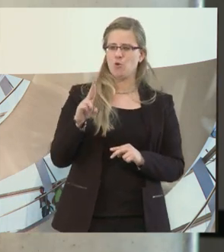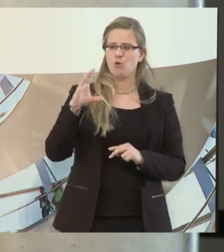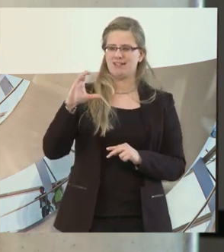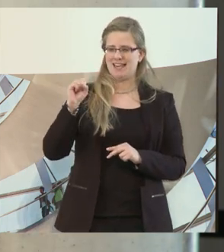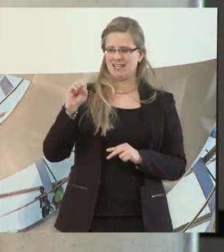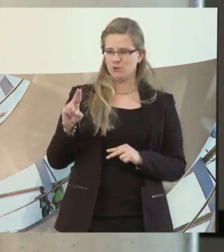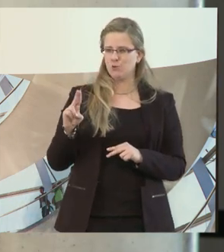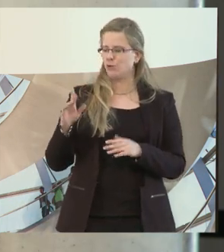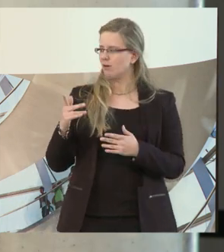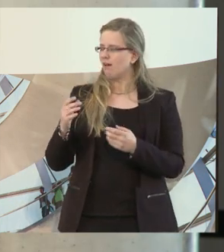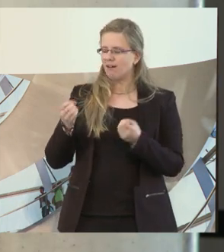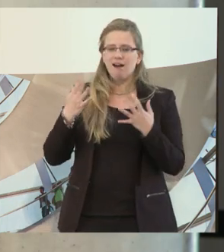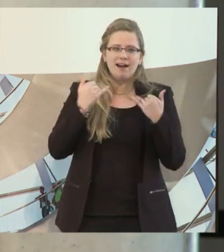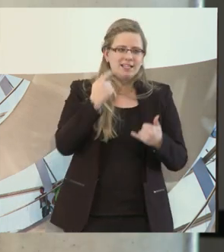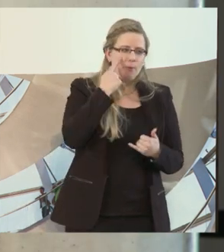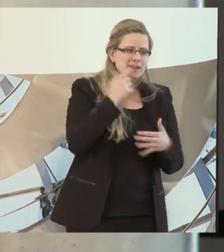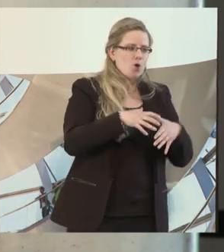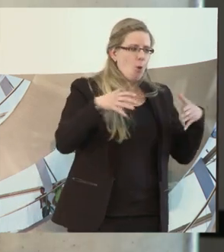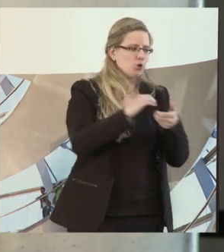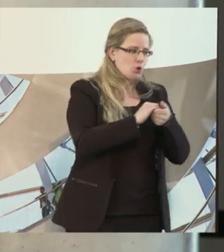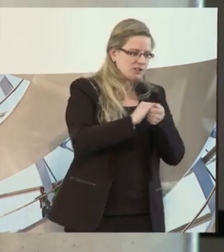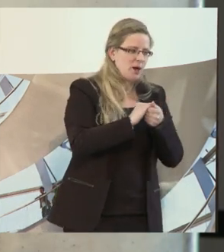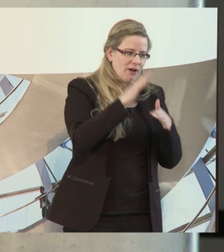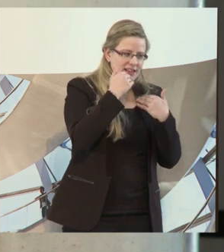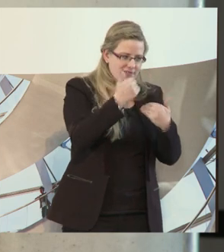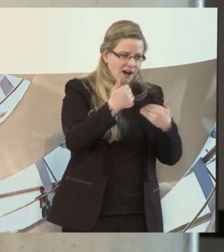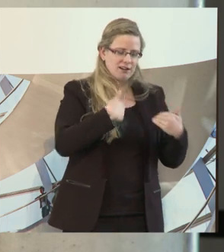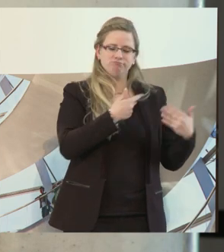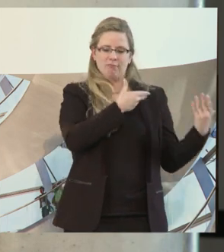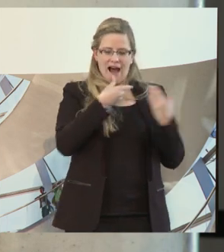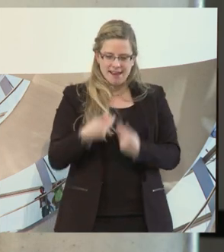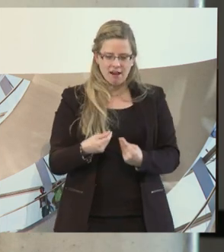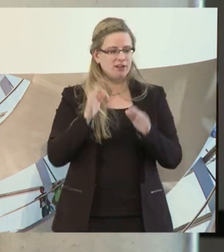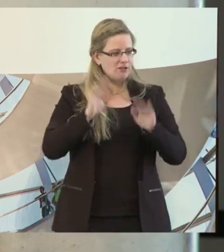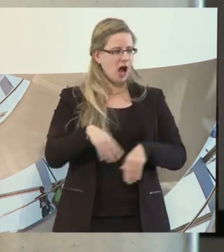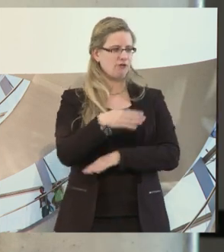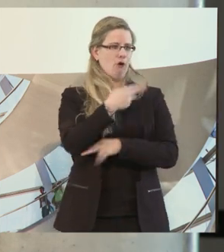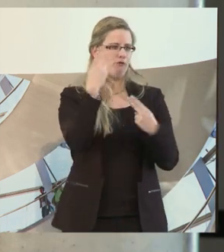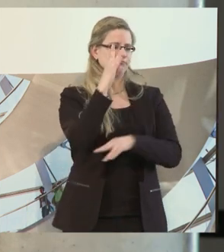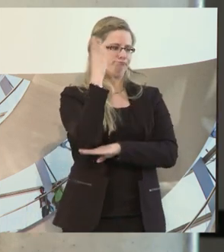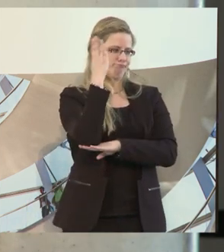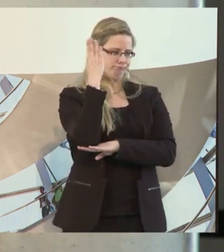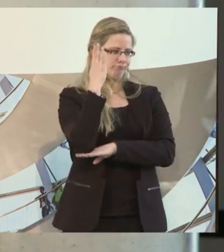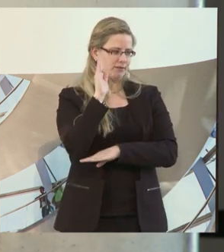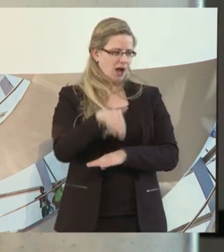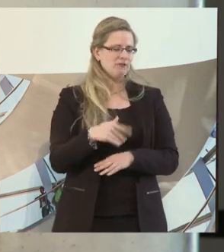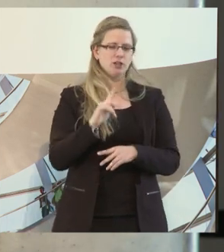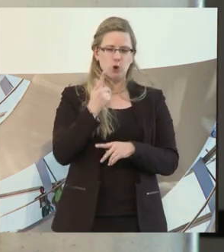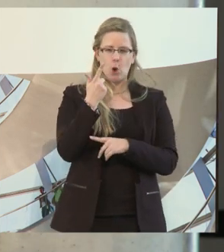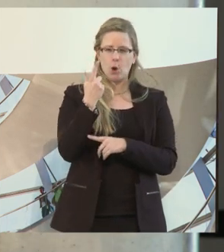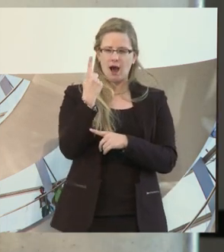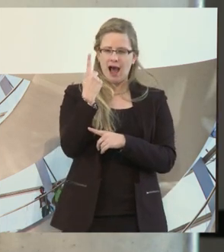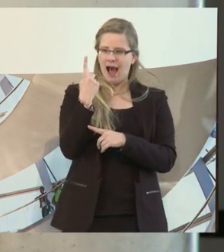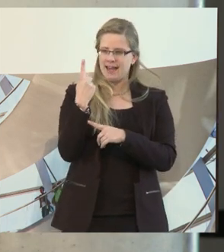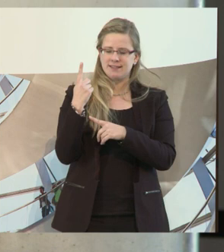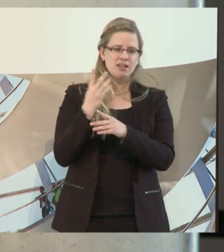auch wenn wir jetzt eine große Koalition haben. Also schönen Dank dafür, dass ihr mich zu Wort kommen lasst. Und auch, ich muss unbedingt einen erwähnen, mit dem